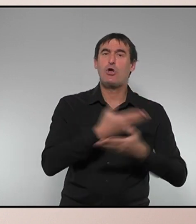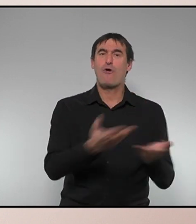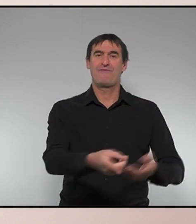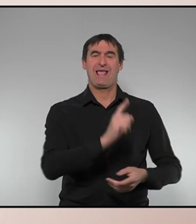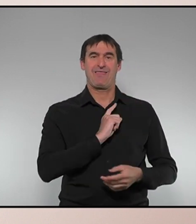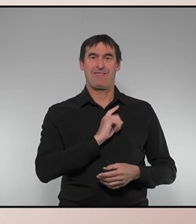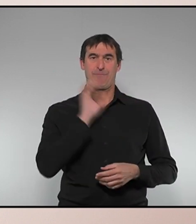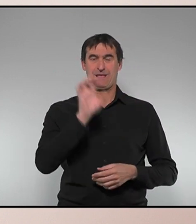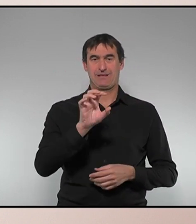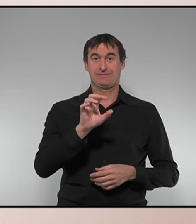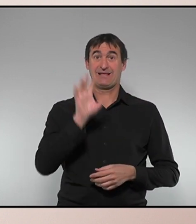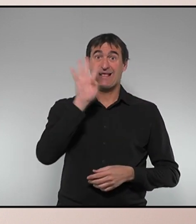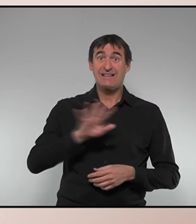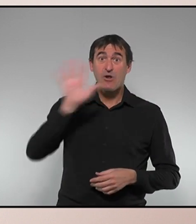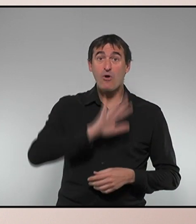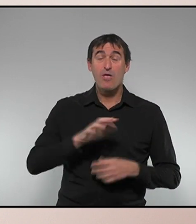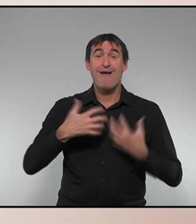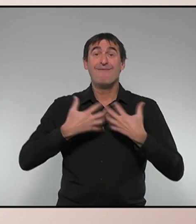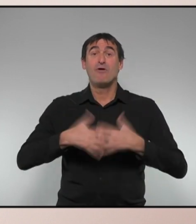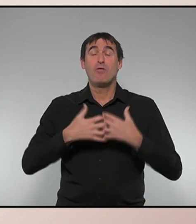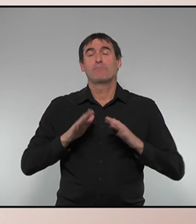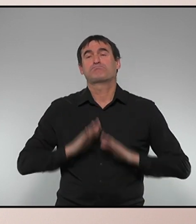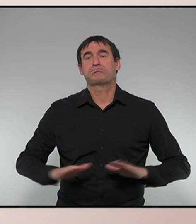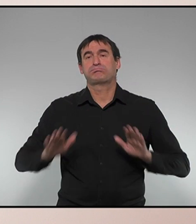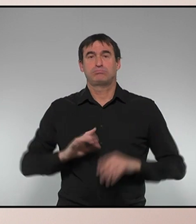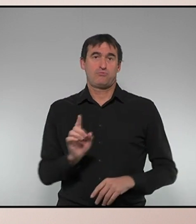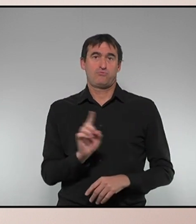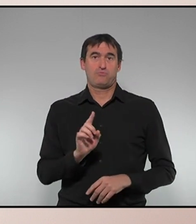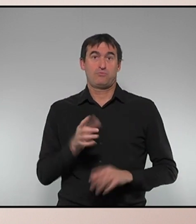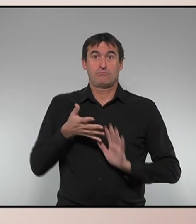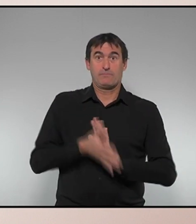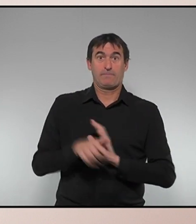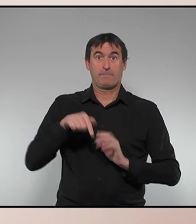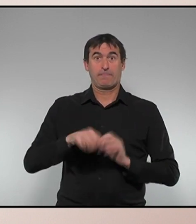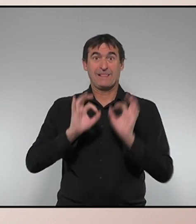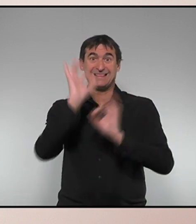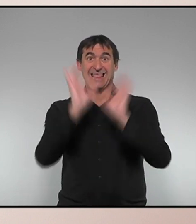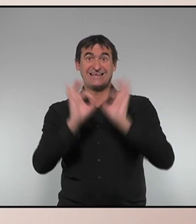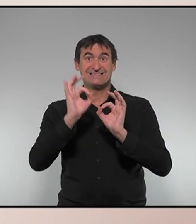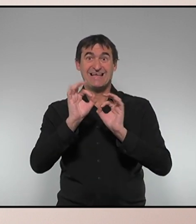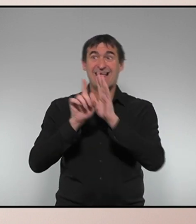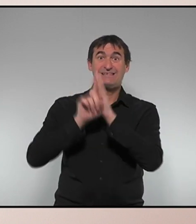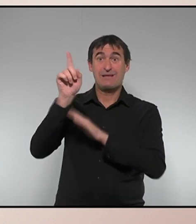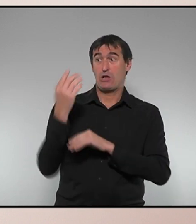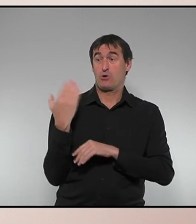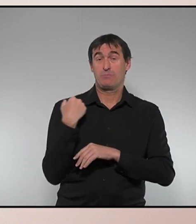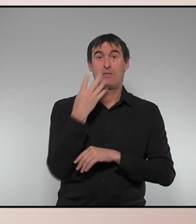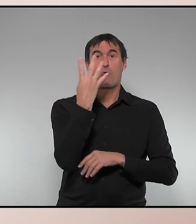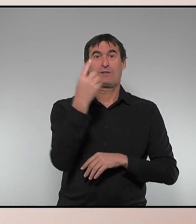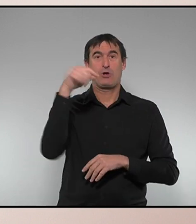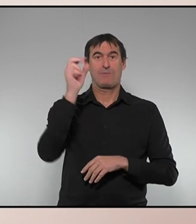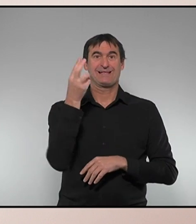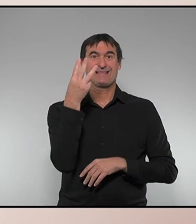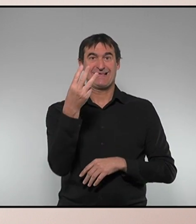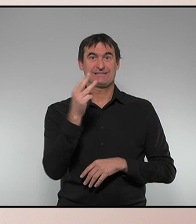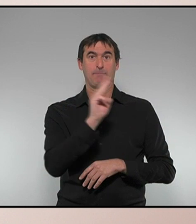no val ralentir, senyor Illa. Catalunya no val ralentir quan tenim una taxa de creixement, la darrera coneguda, del 4,3%